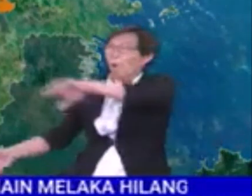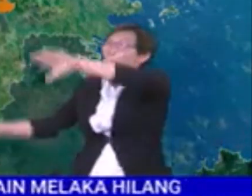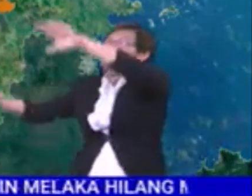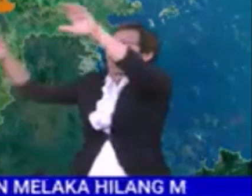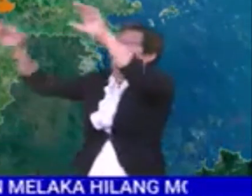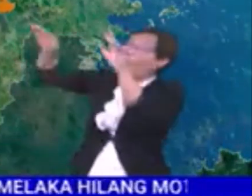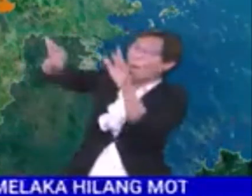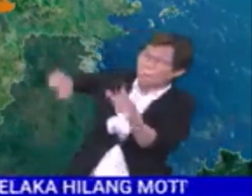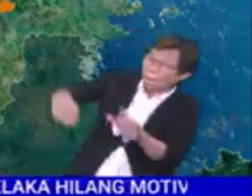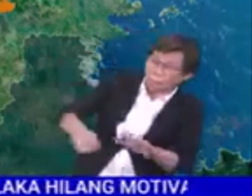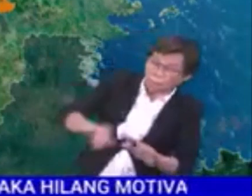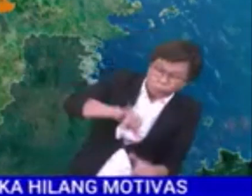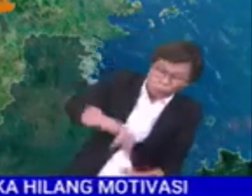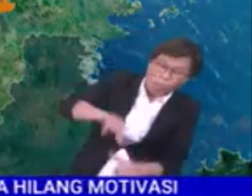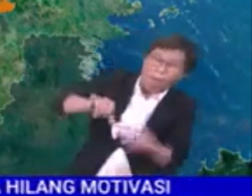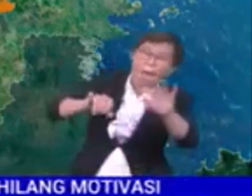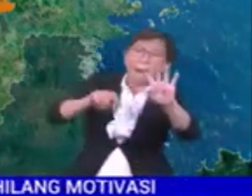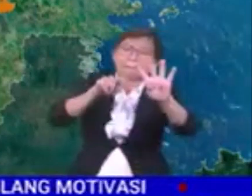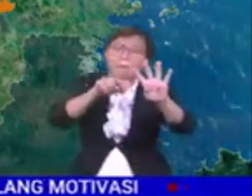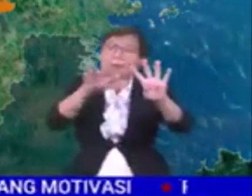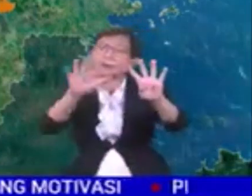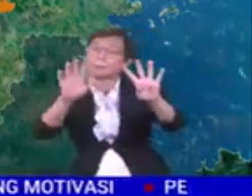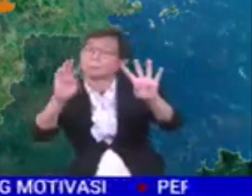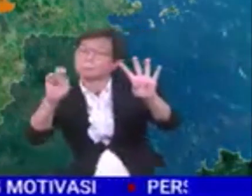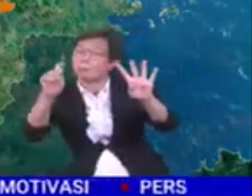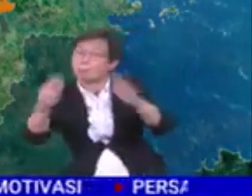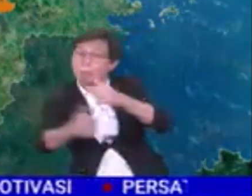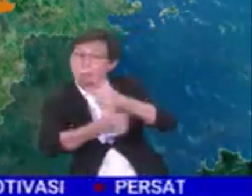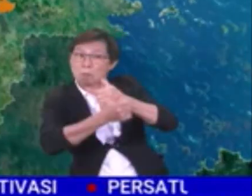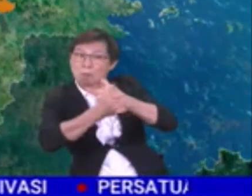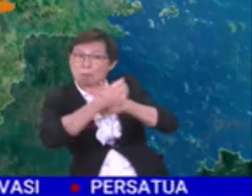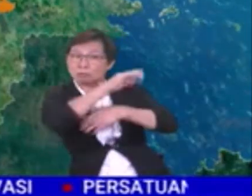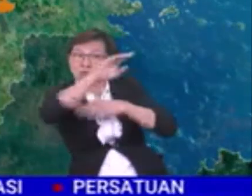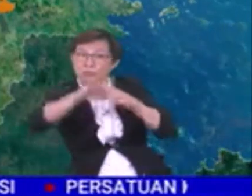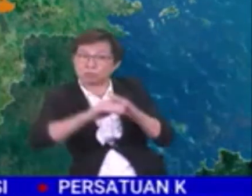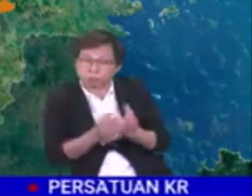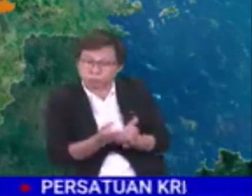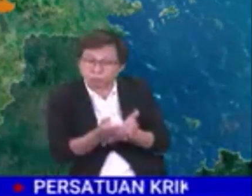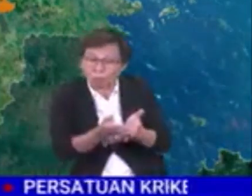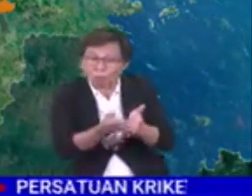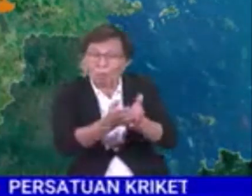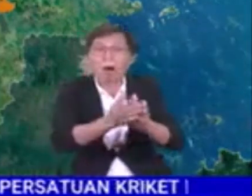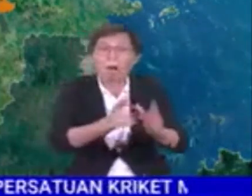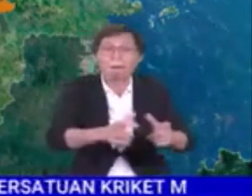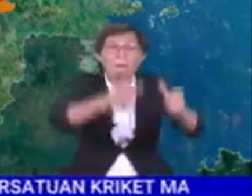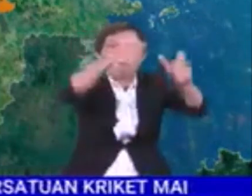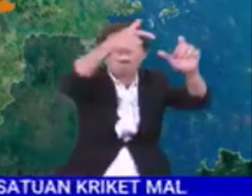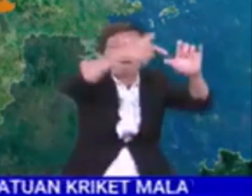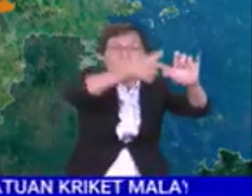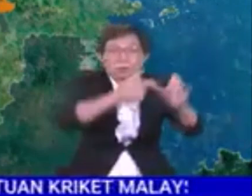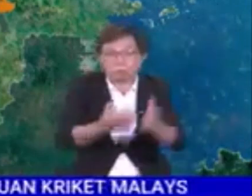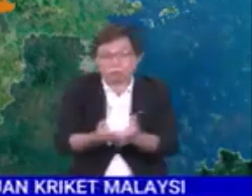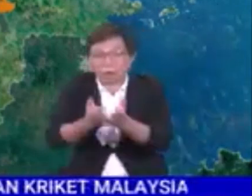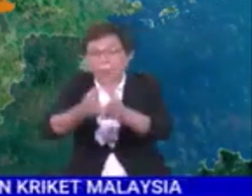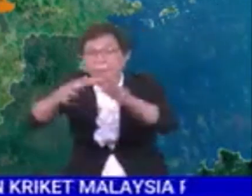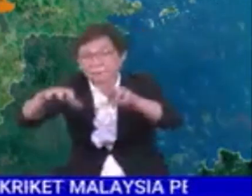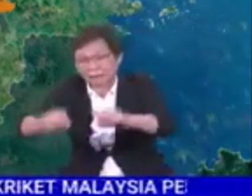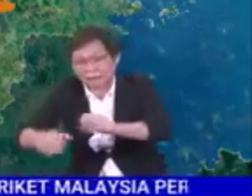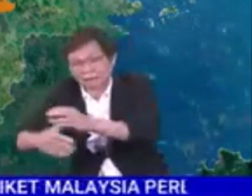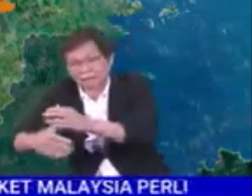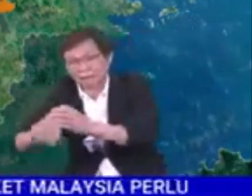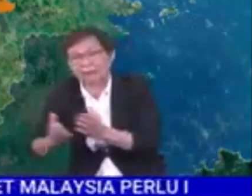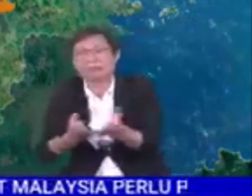melebihi 4.5 meter, ianya adalah berbahaya bagi sebarang aktiviti di pelantar minyak, perkapalan, menangkap ikan,